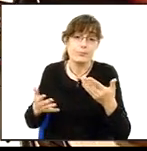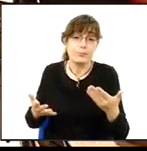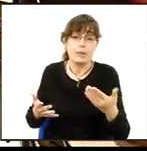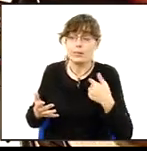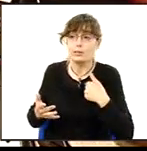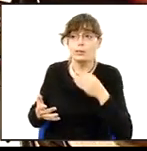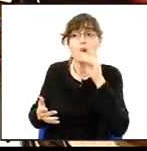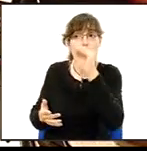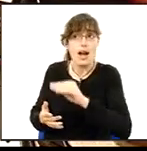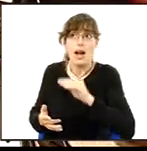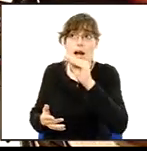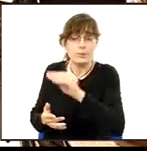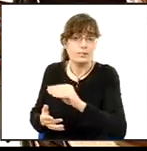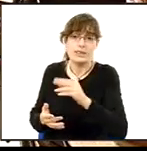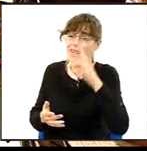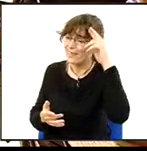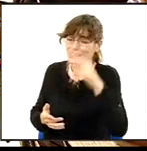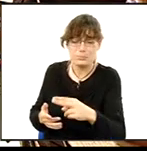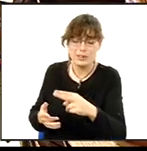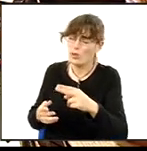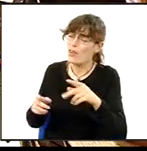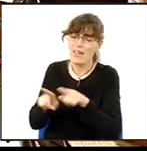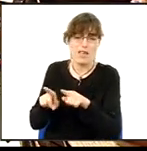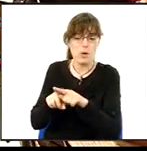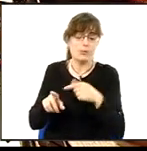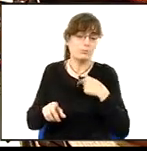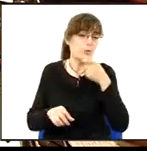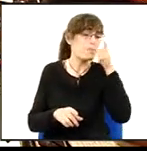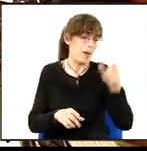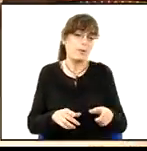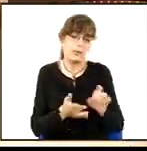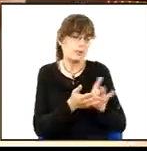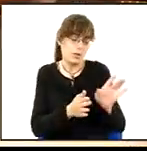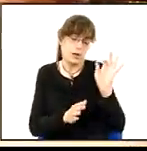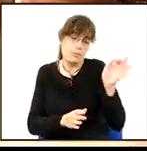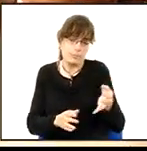també li facin... Els exigiré al mateix respecte. Doncs jo la retiro. Gràcies, li agraeixo.